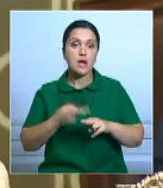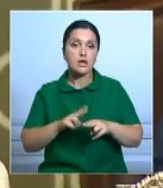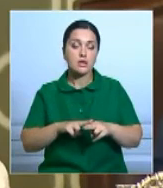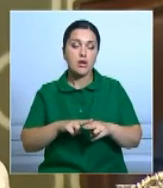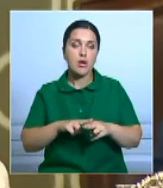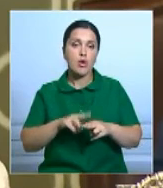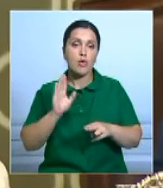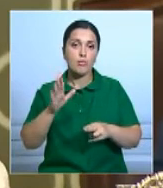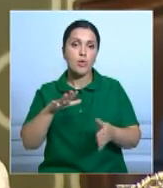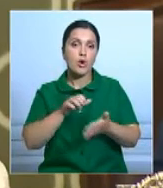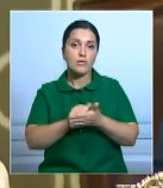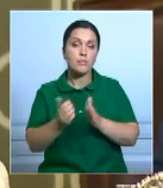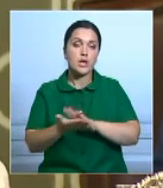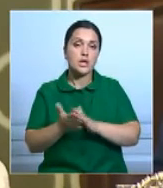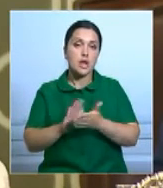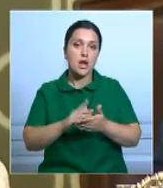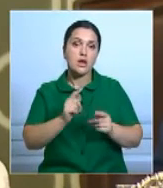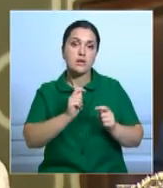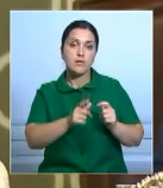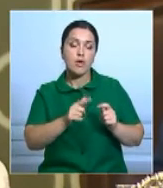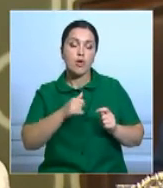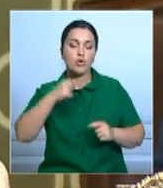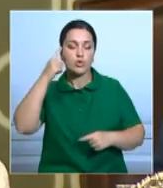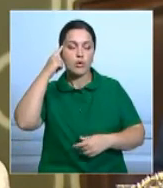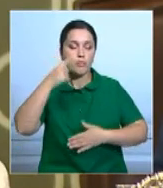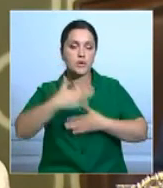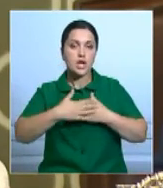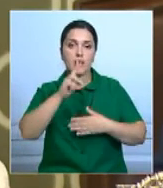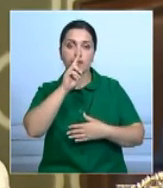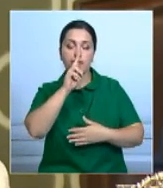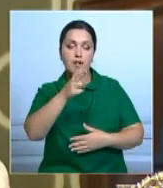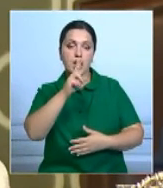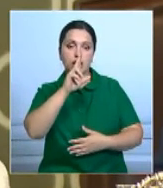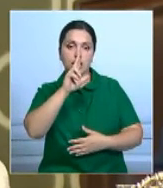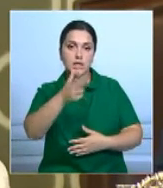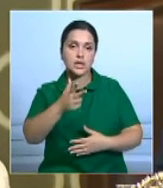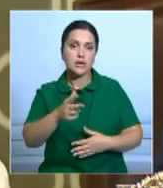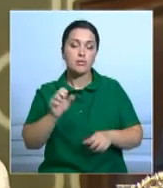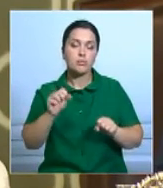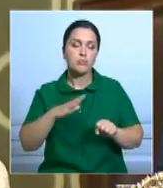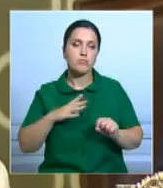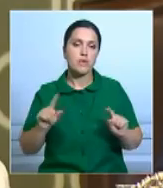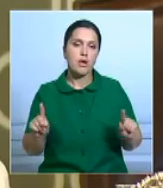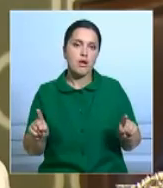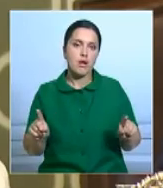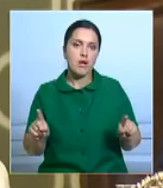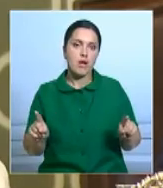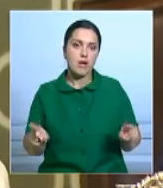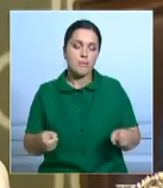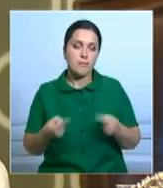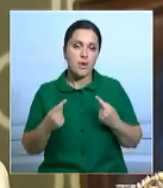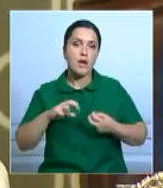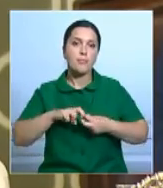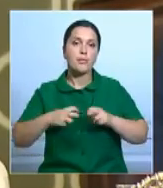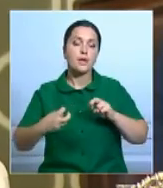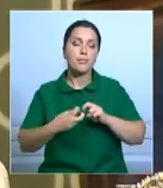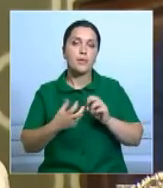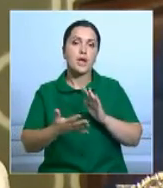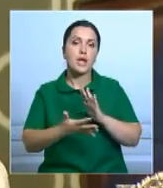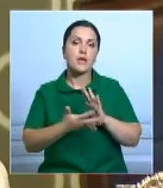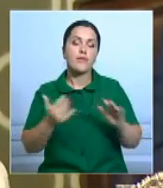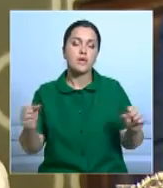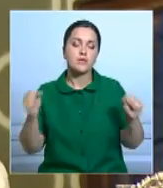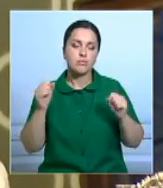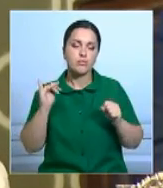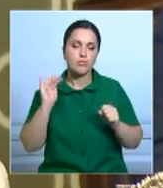поговорят со спонсорами, я думаю, что в ближайшие 20-х годах мы можем эту проблему нехватывать. Структуру, в